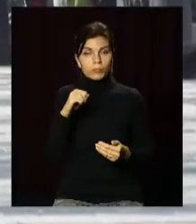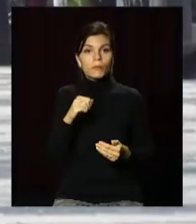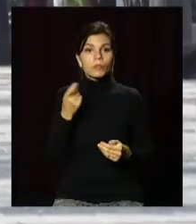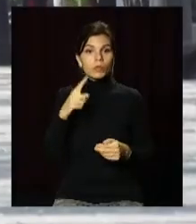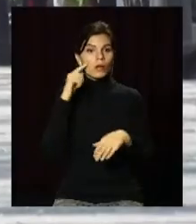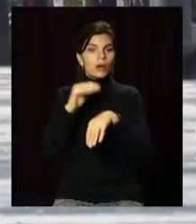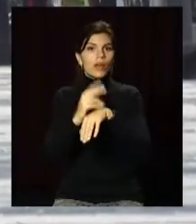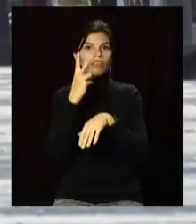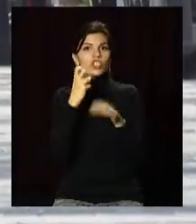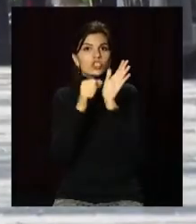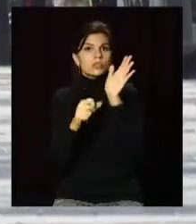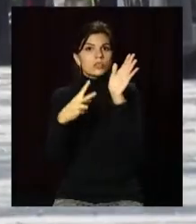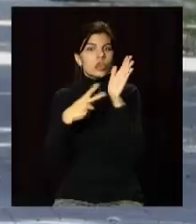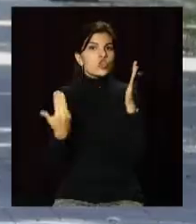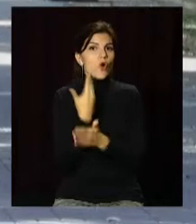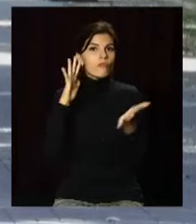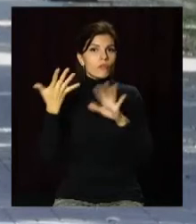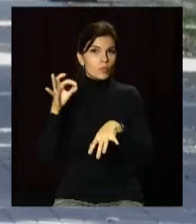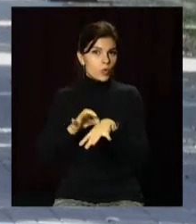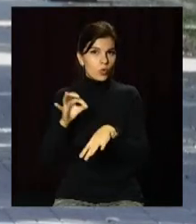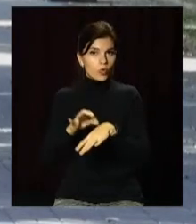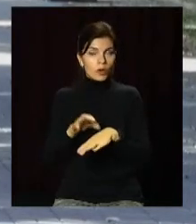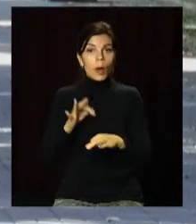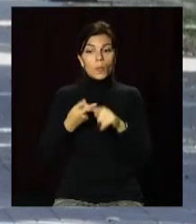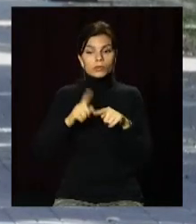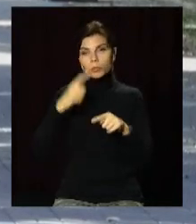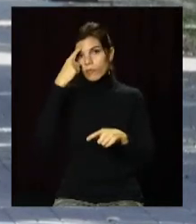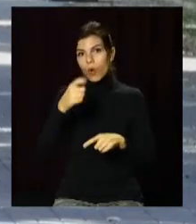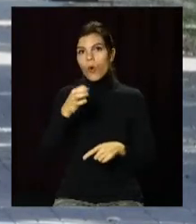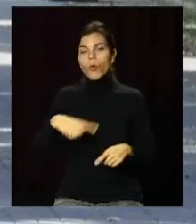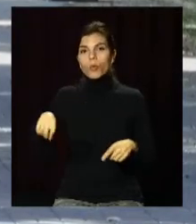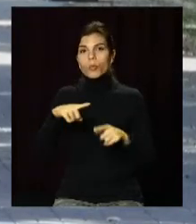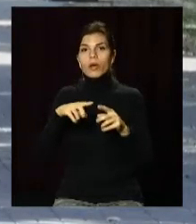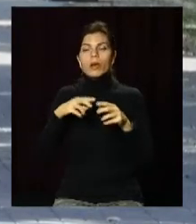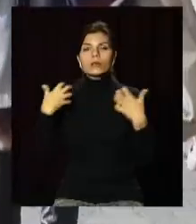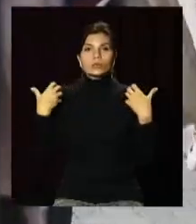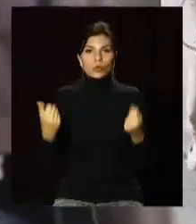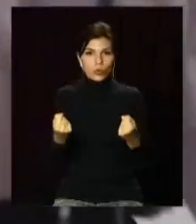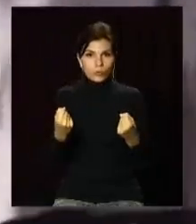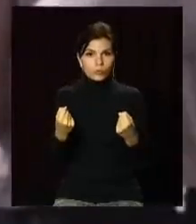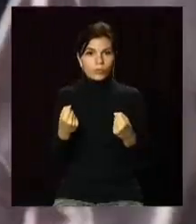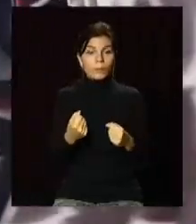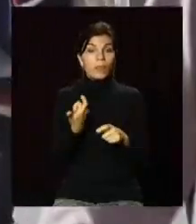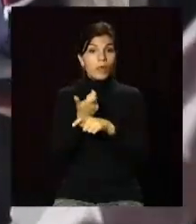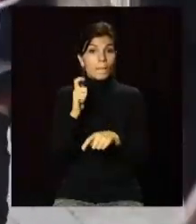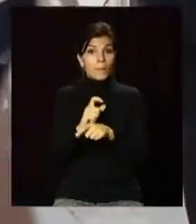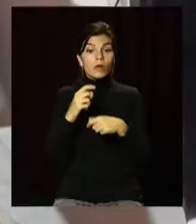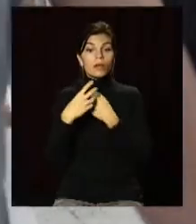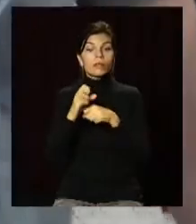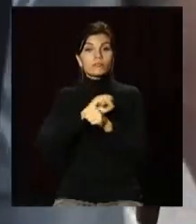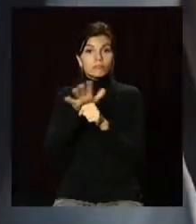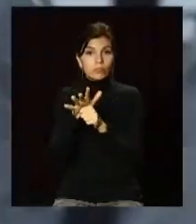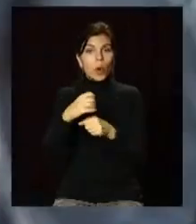виявили 267 нових випадків хвороби. Про це повідомили в обласному департаменті охорони здоров'я. Найбільше ковід-19